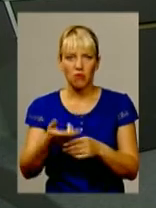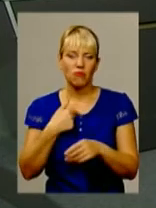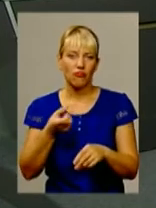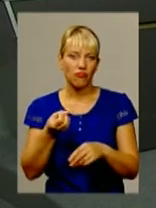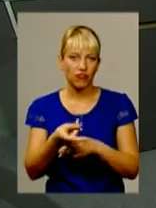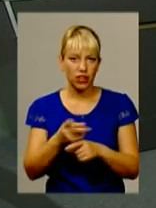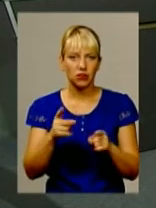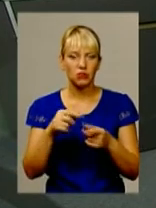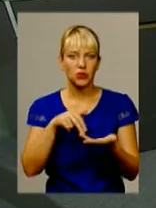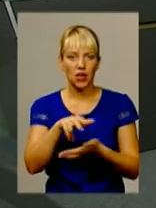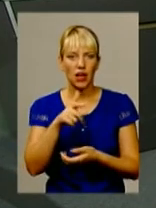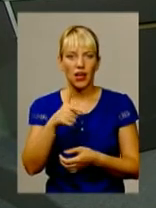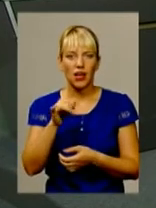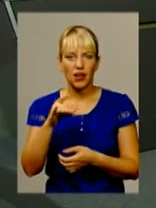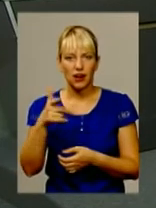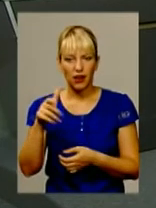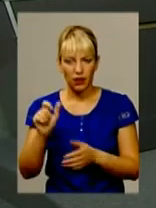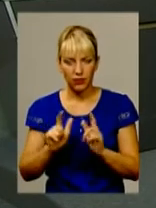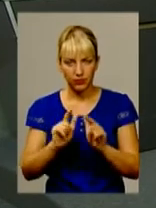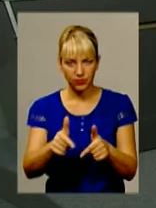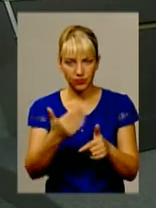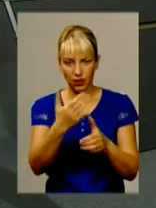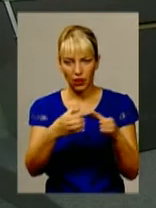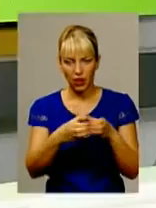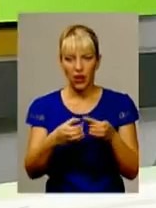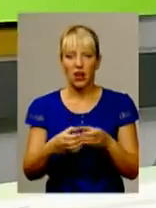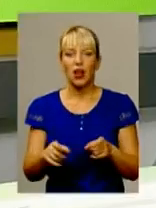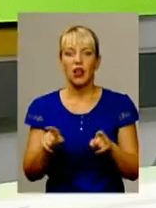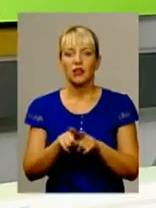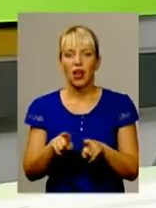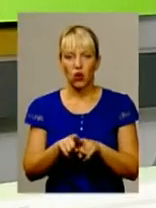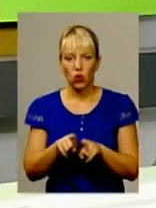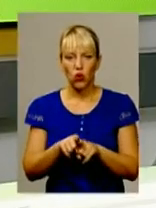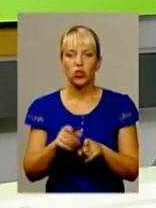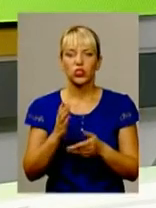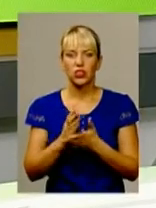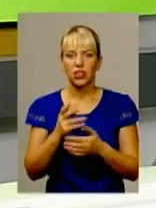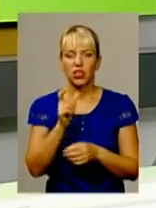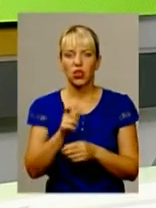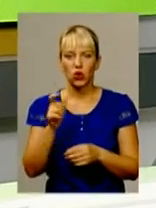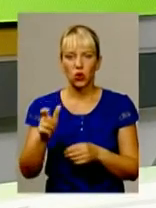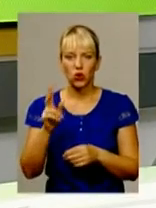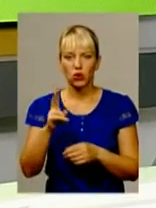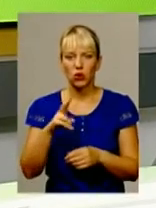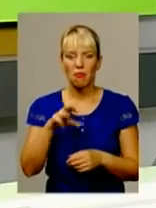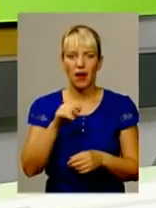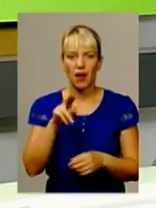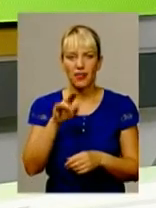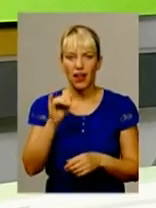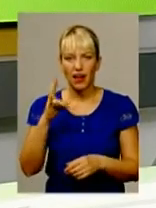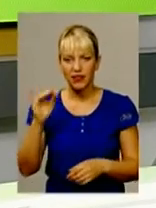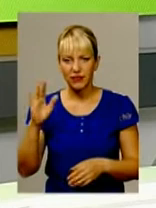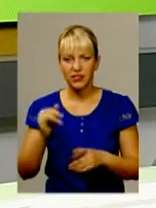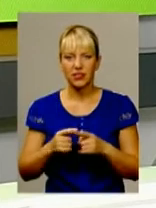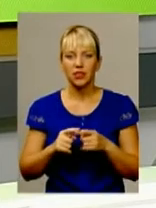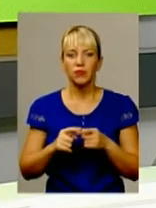скажімо так, які себе позиціонують майданівцями, активістами, хоча б я не перебільшував їхню активність під час